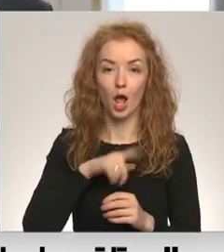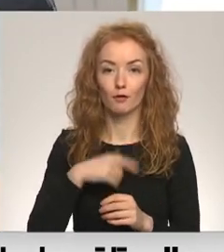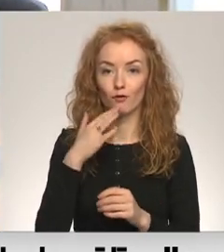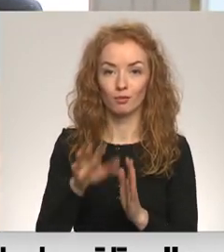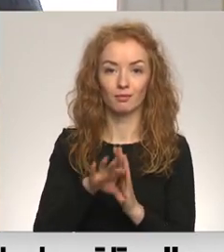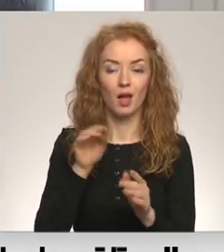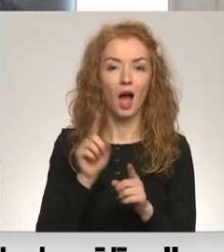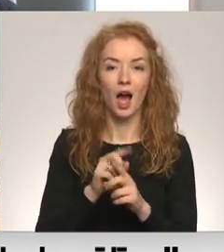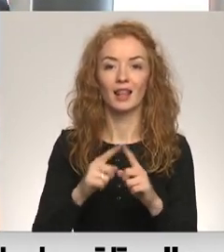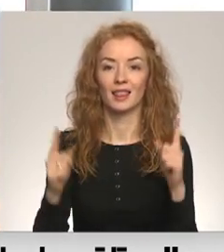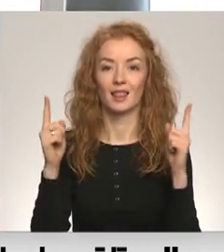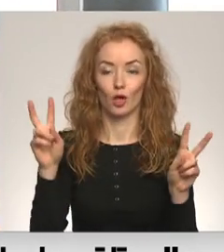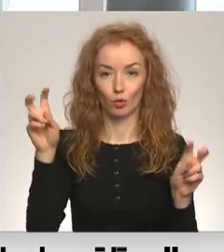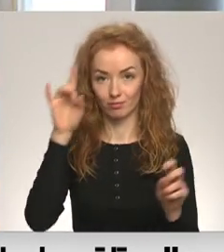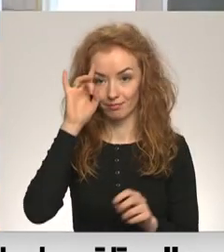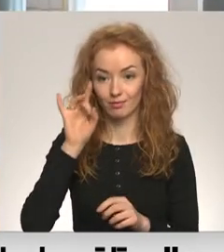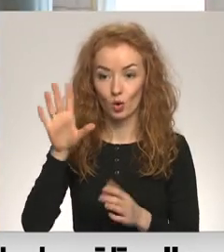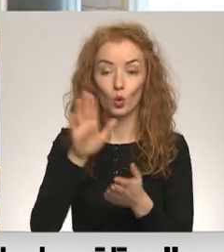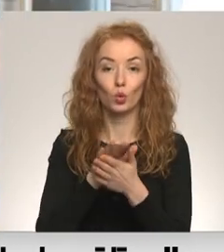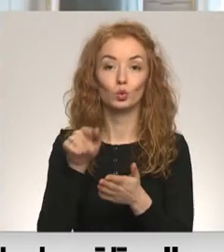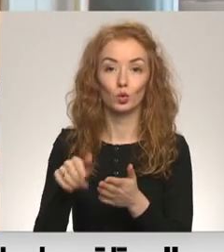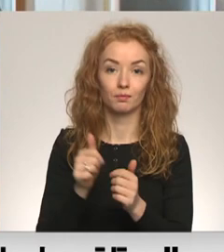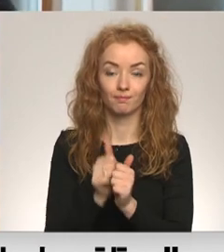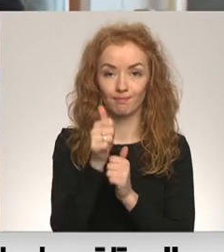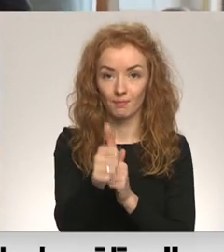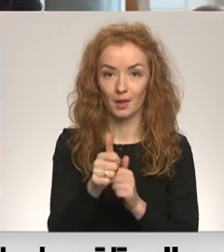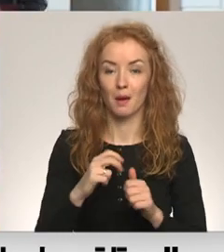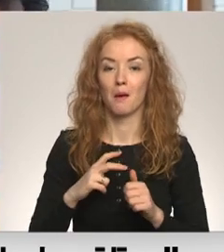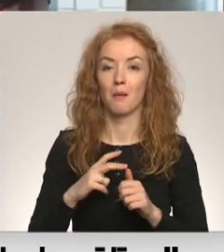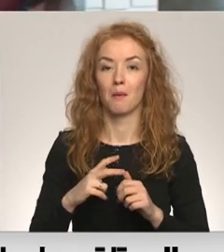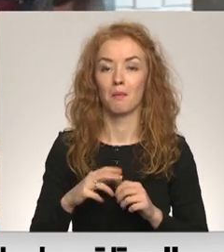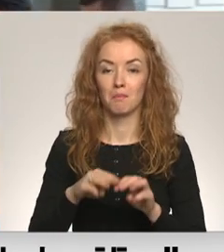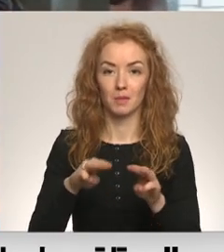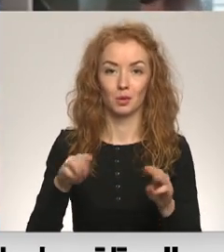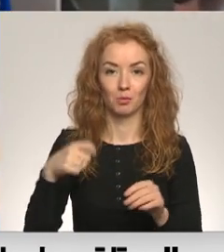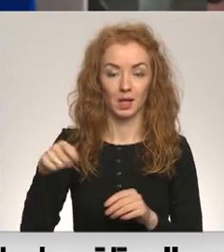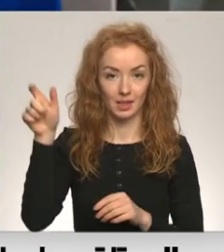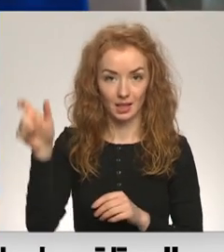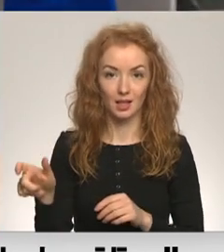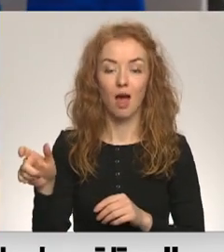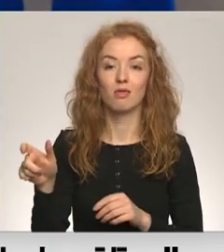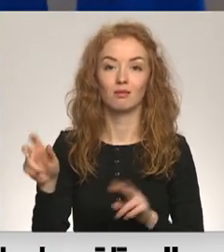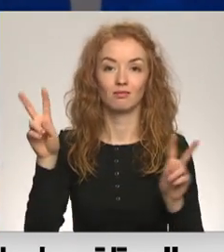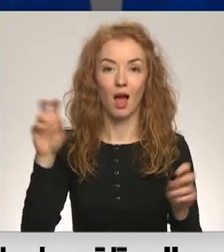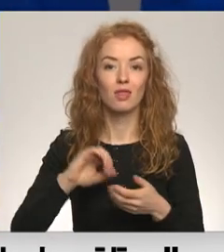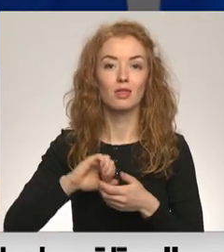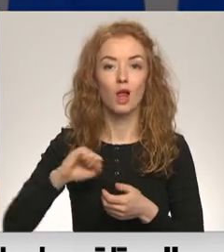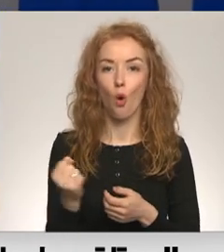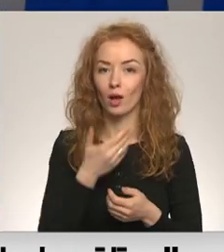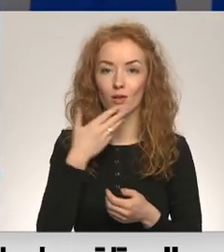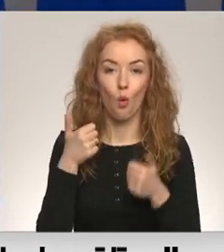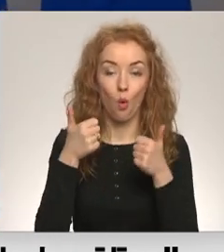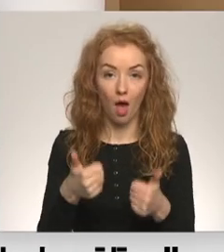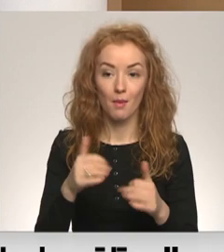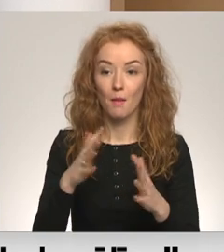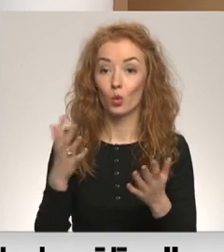arī gada spārnotais teiciens. Uz šo titulu kandidēja ministru prezidenta Krišāņa Kariņa teiktais – draugi nav labi, bet par uzvarētāju